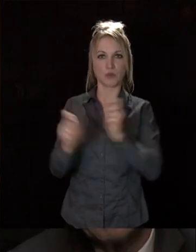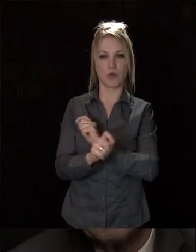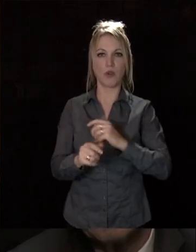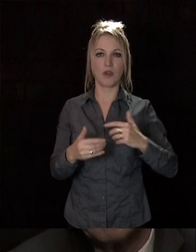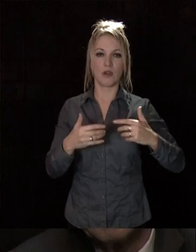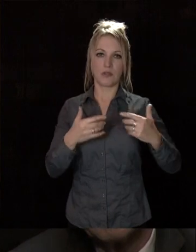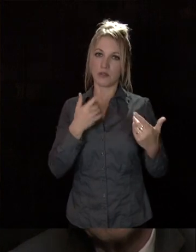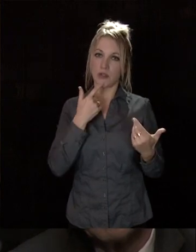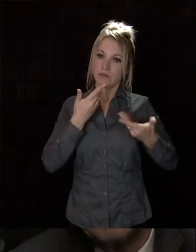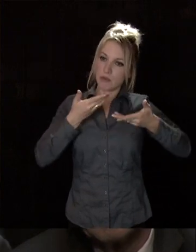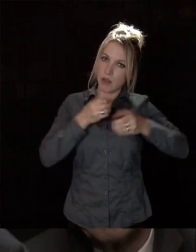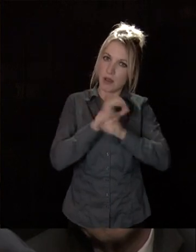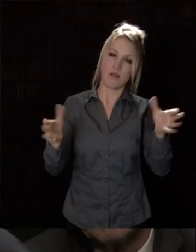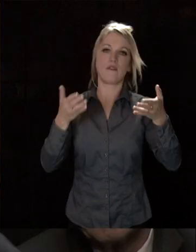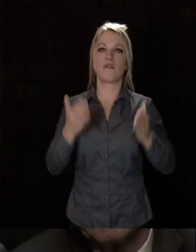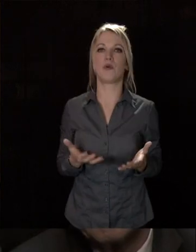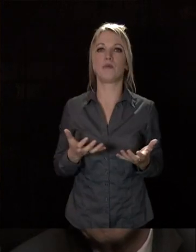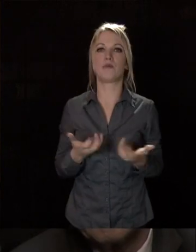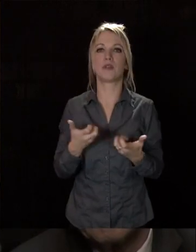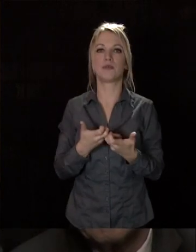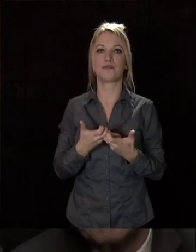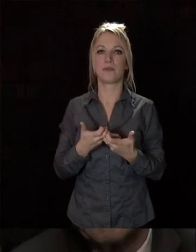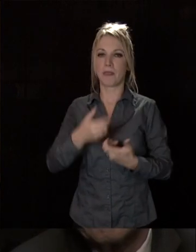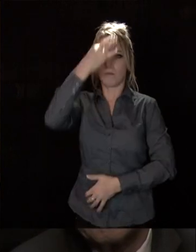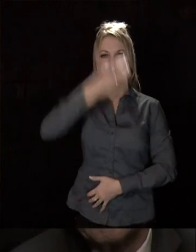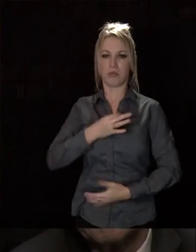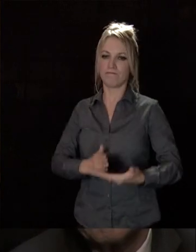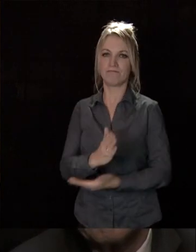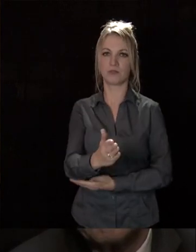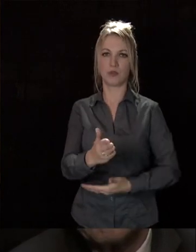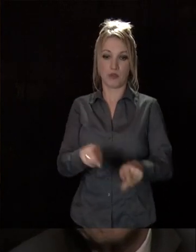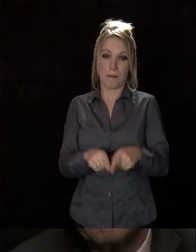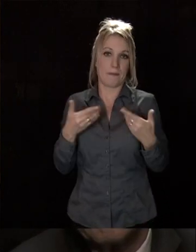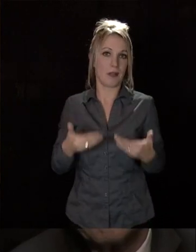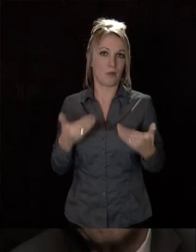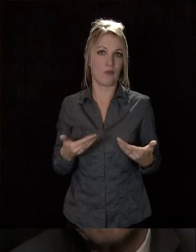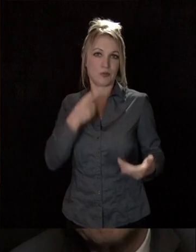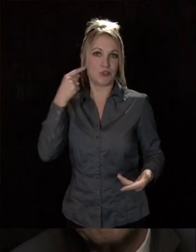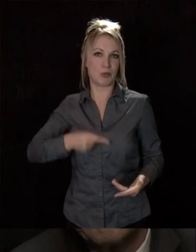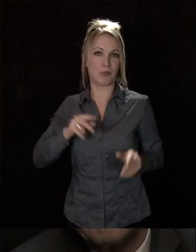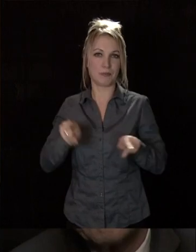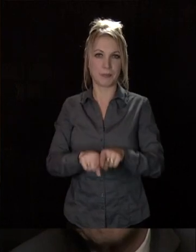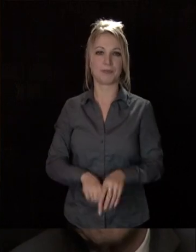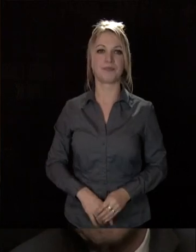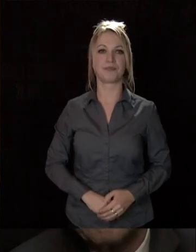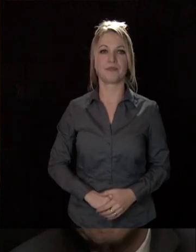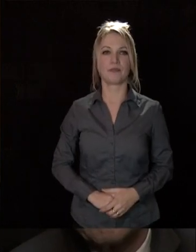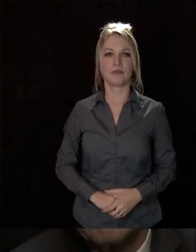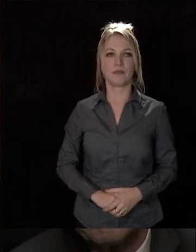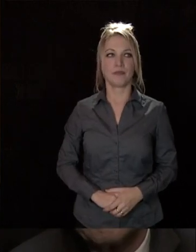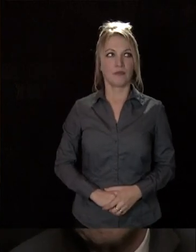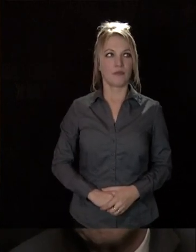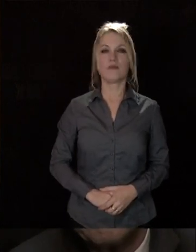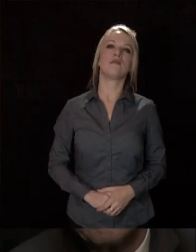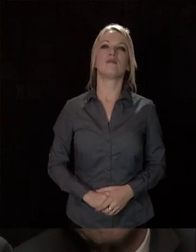clairement assumée de prendre son destin en main comme nous le faisons ici à Dijon. La ville est faite pour